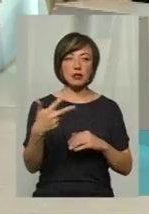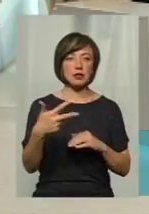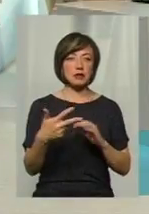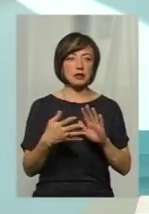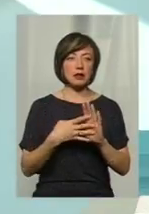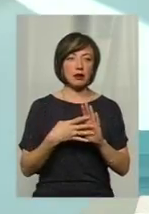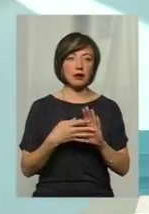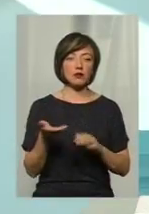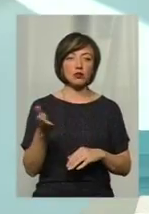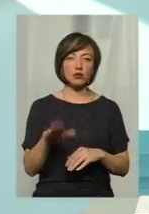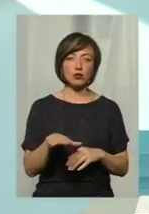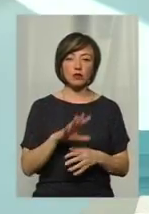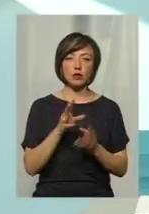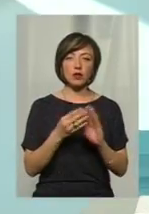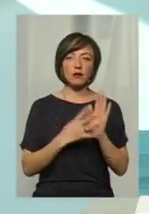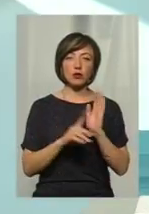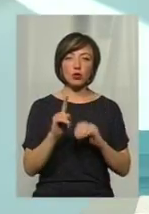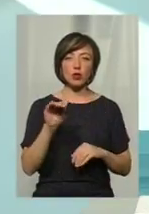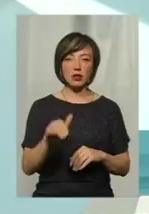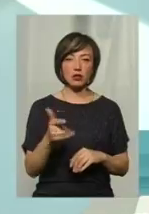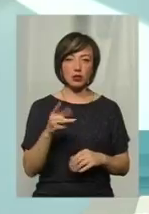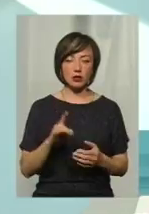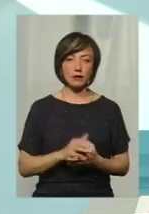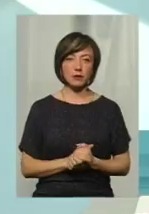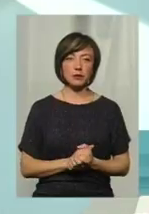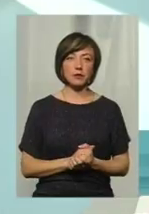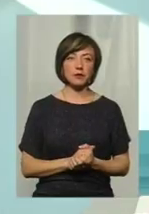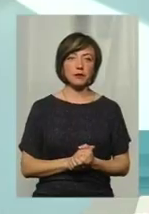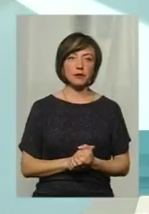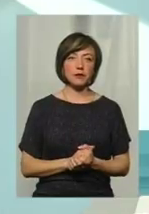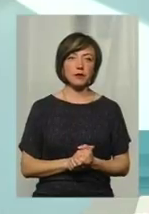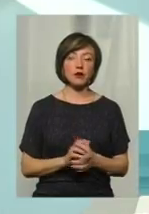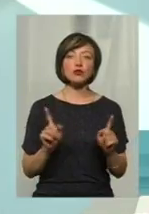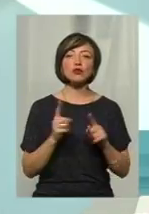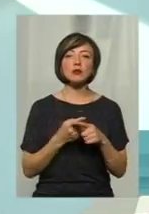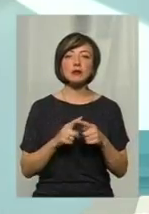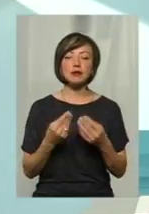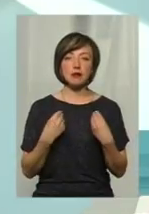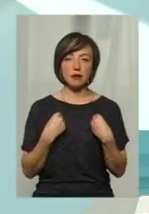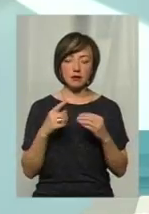штук на суму 91 тисяча гривень. Що це нам дасть?